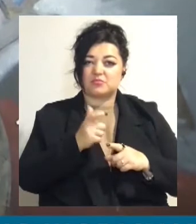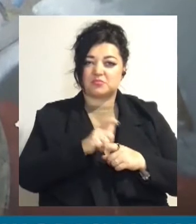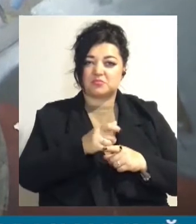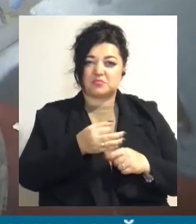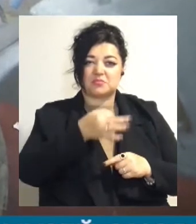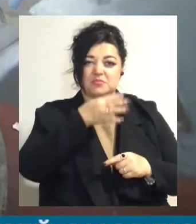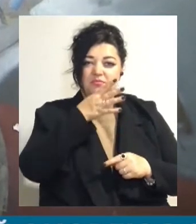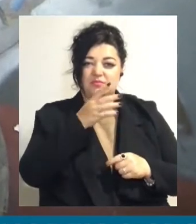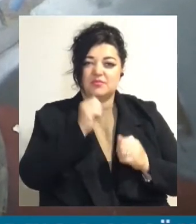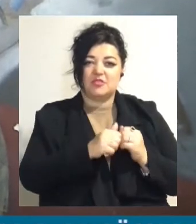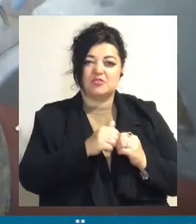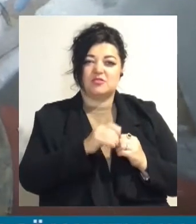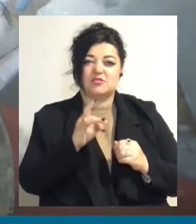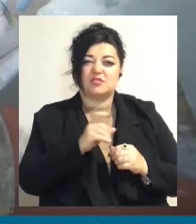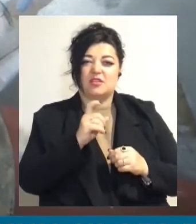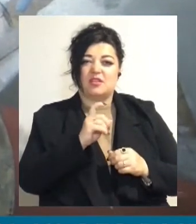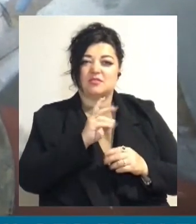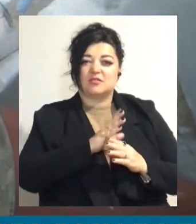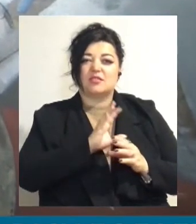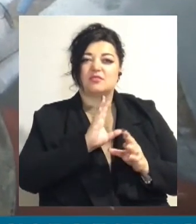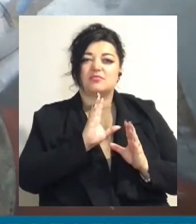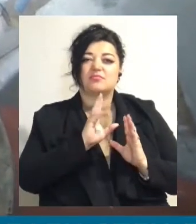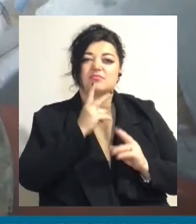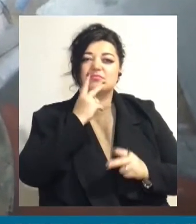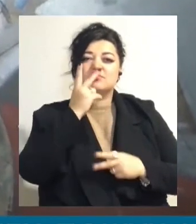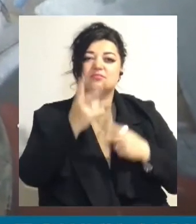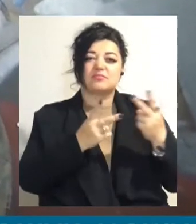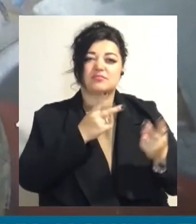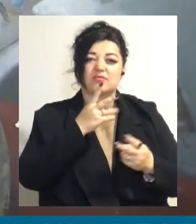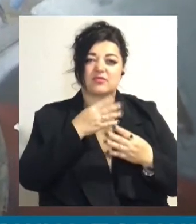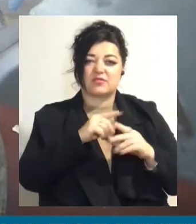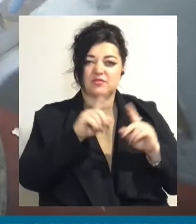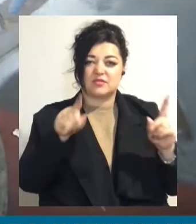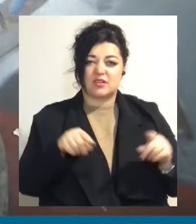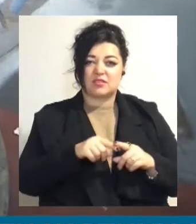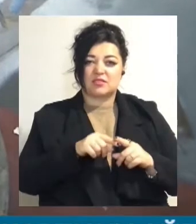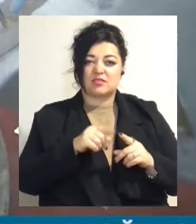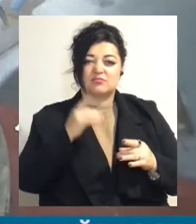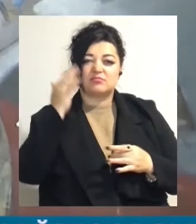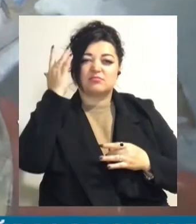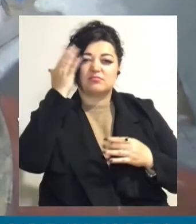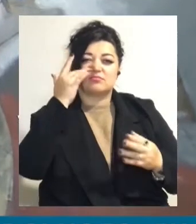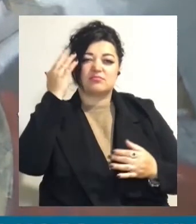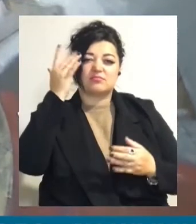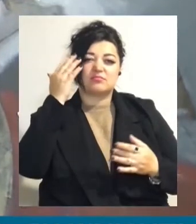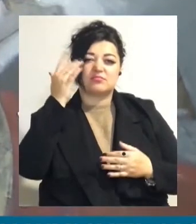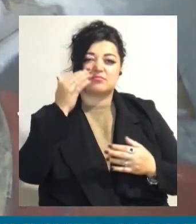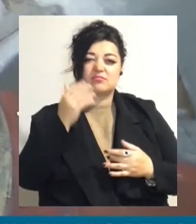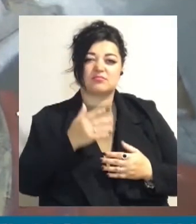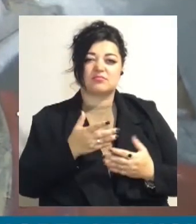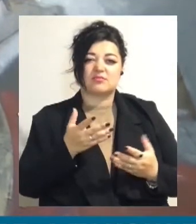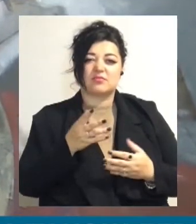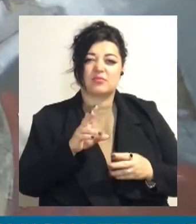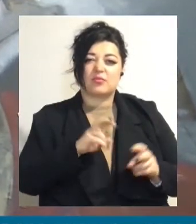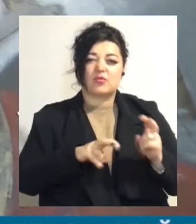музей обновляє свої картини тим, що, допустим, в Етразі додавали сюди снеп-пояс, який можна